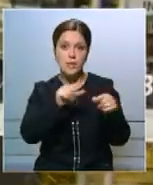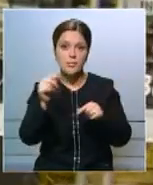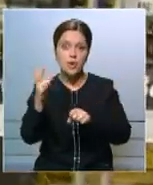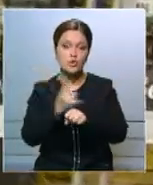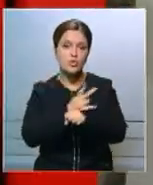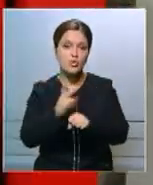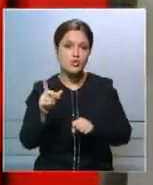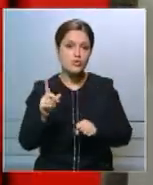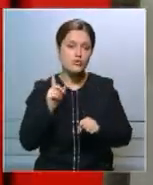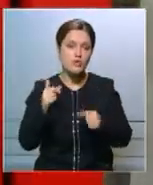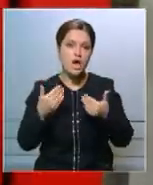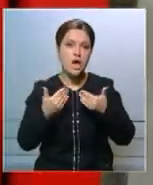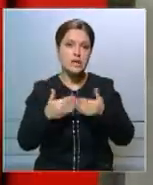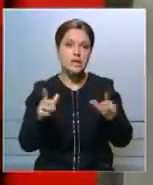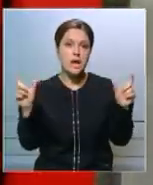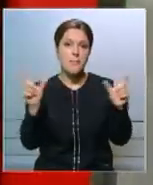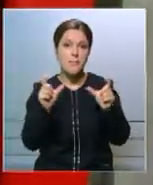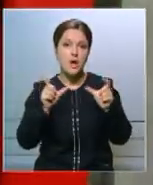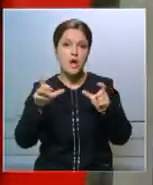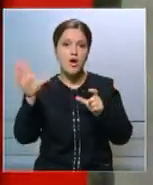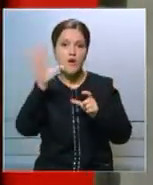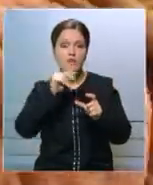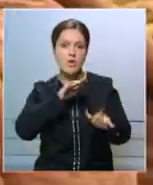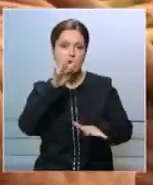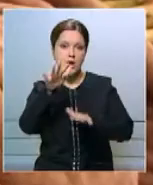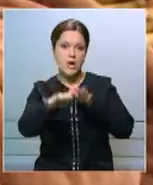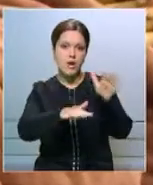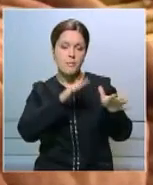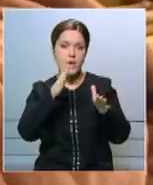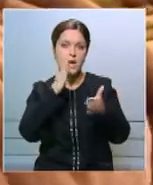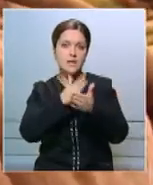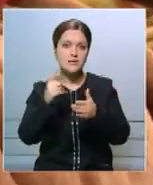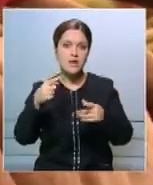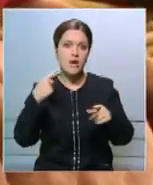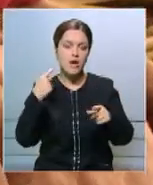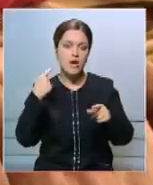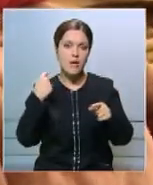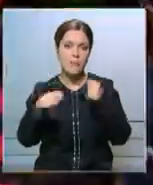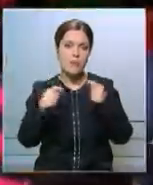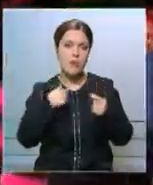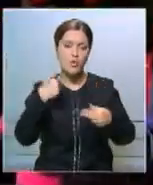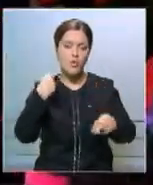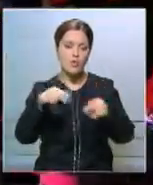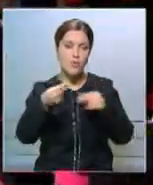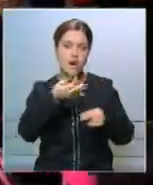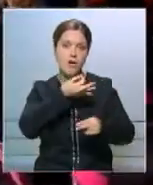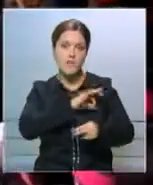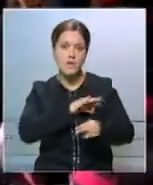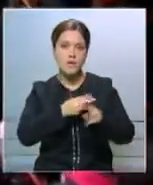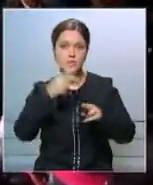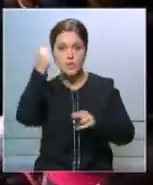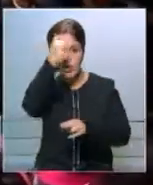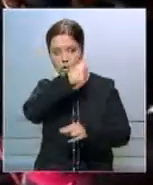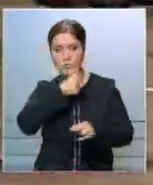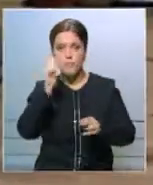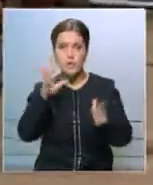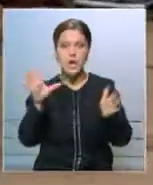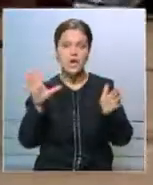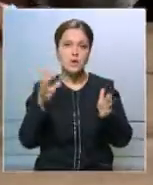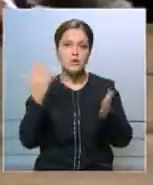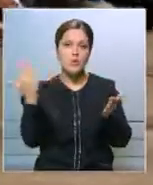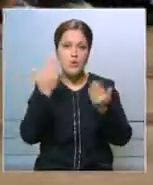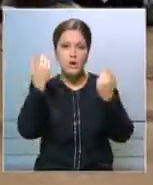открытия магазинов. Нередко все это заканчивается настоящими схватками за товар. Наиболее выгодными покупками в этом году станут